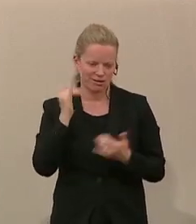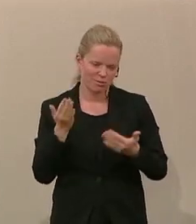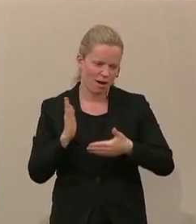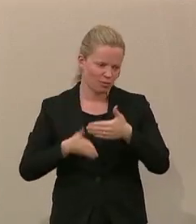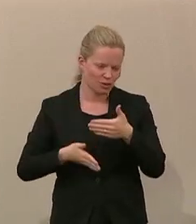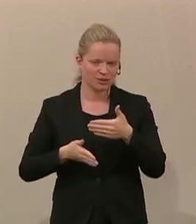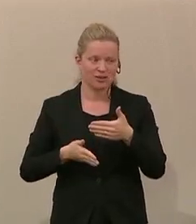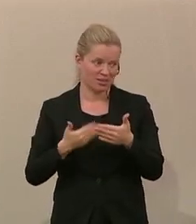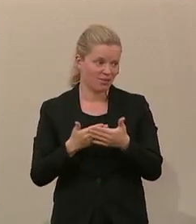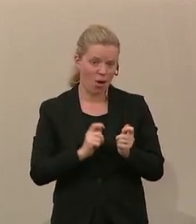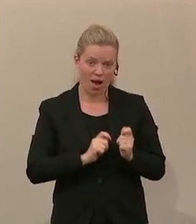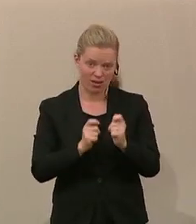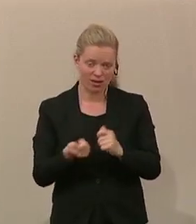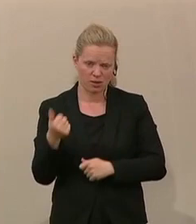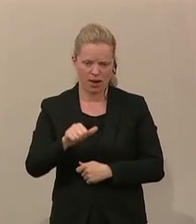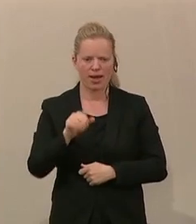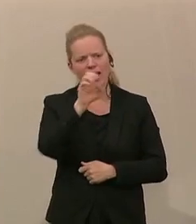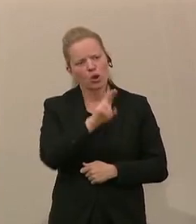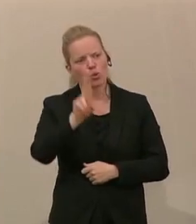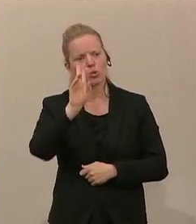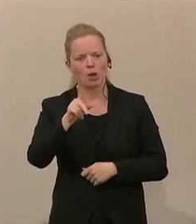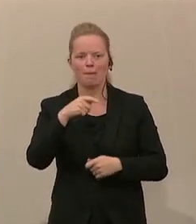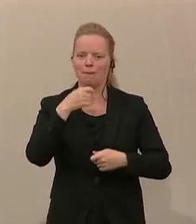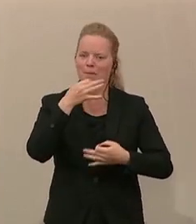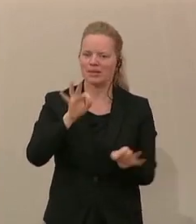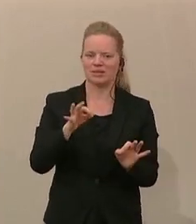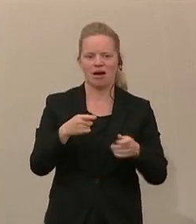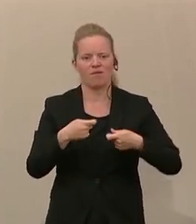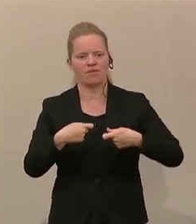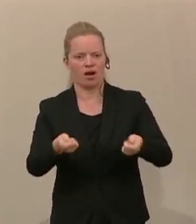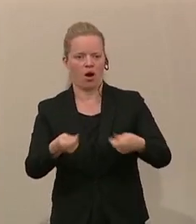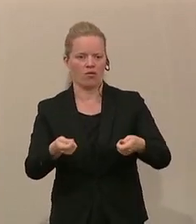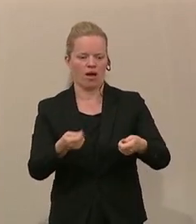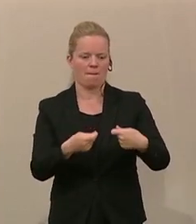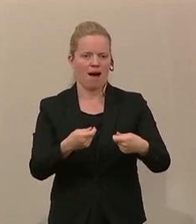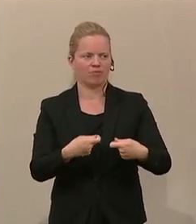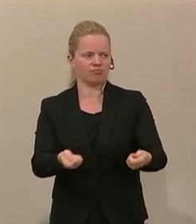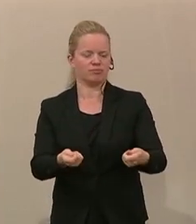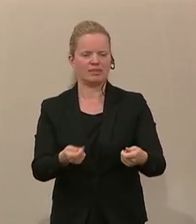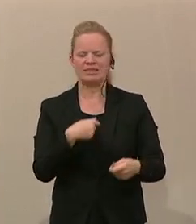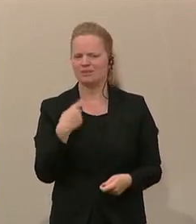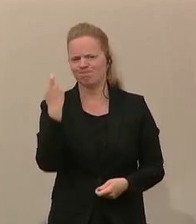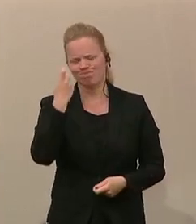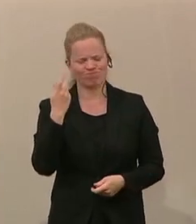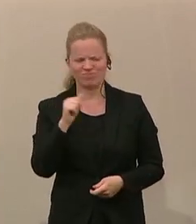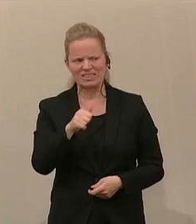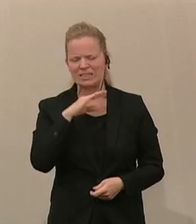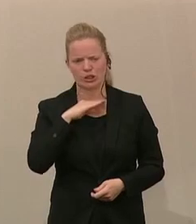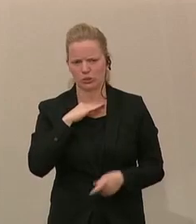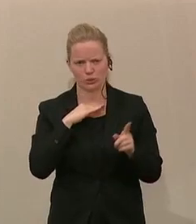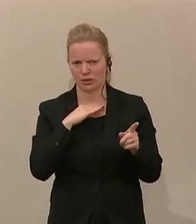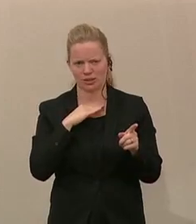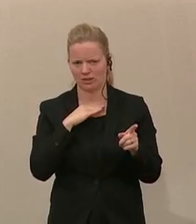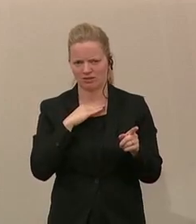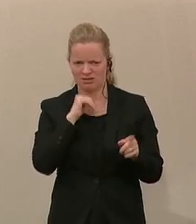Antrags, dass es darum geht, die Europäische Union besser zu verkaufen, besser zu vermarkten. Da habe ich eigentlich immer die Meinung vertreten, das alleine darf es wirklich